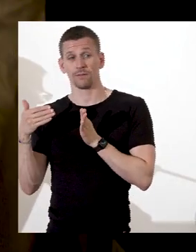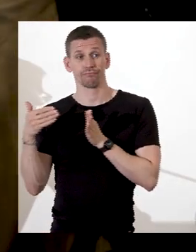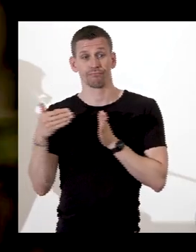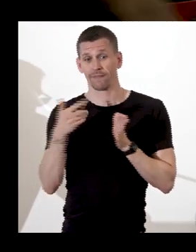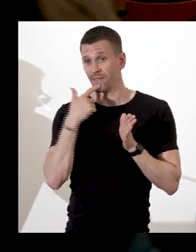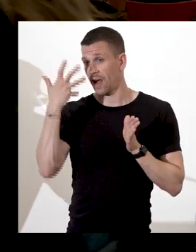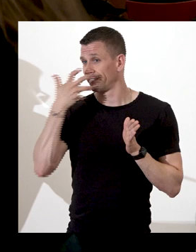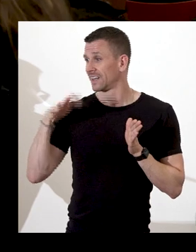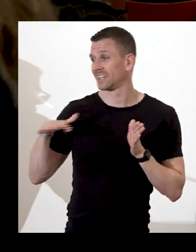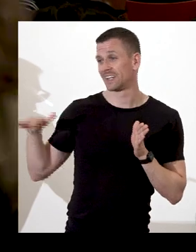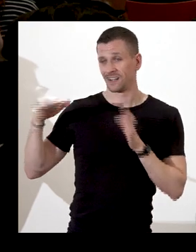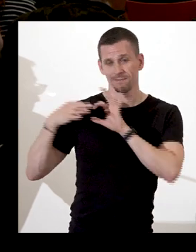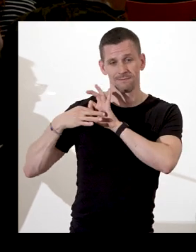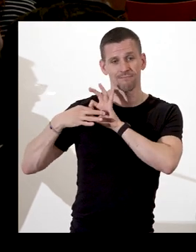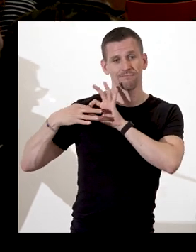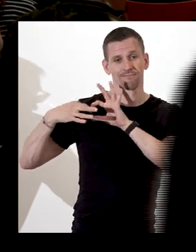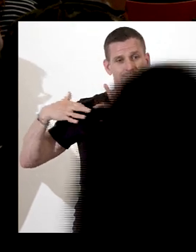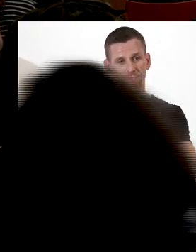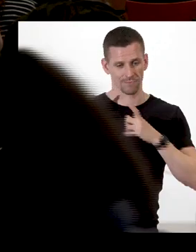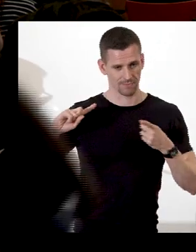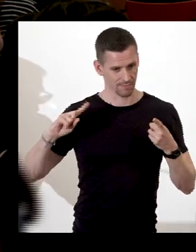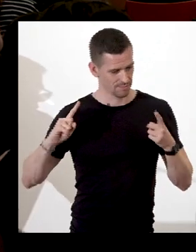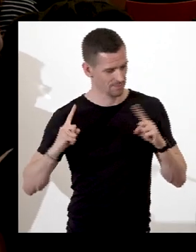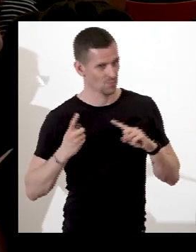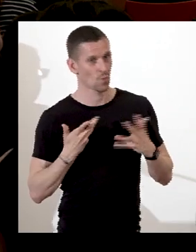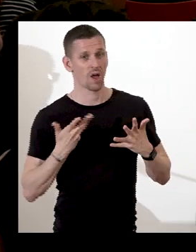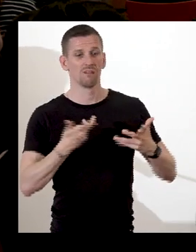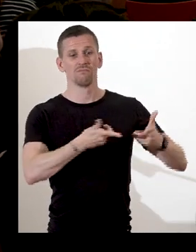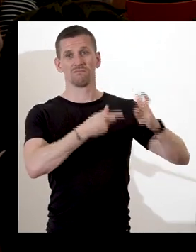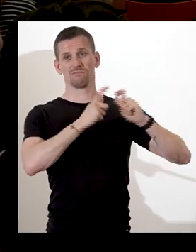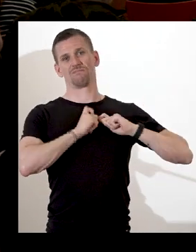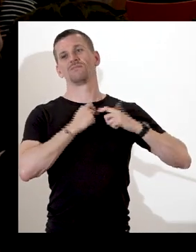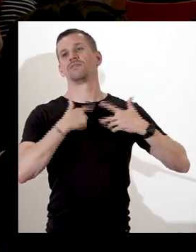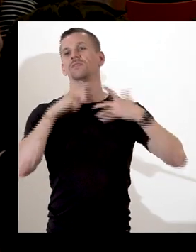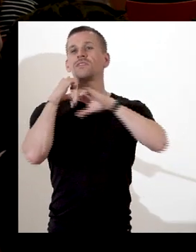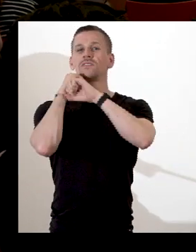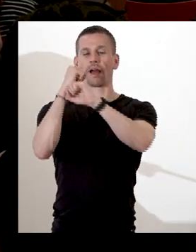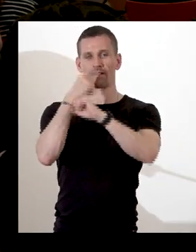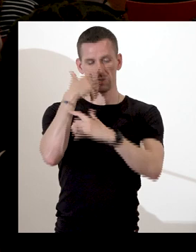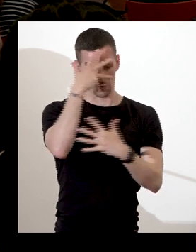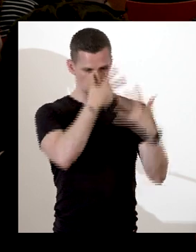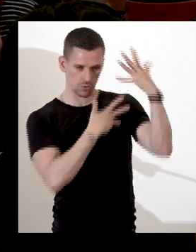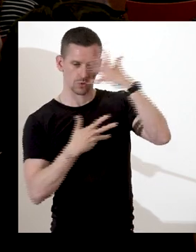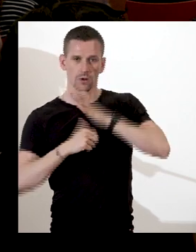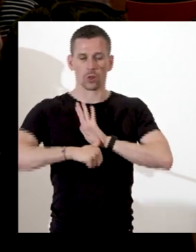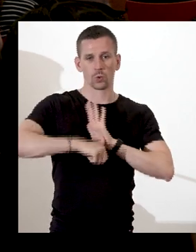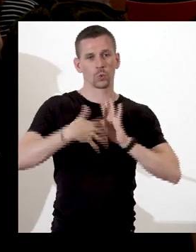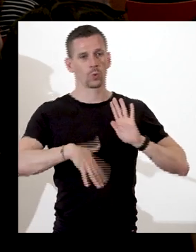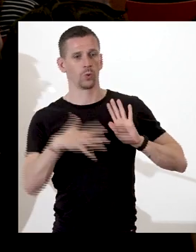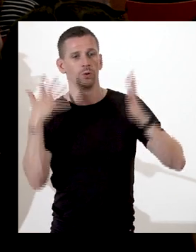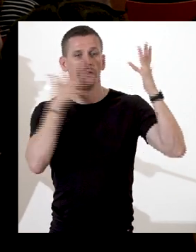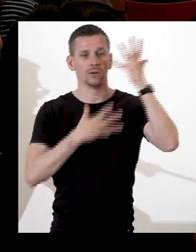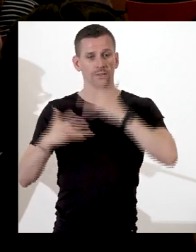dans le passage à l'acte des captifs. Dans l'immense majorité des situations, l'équipage parvient à